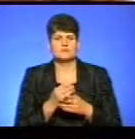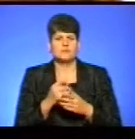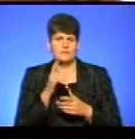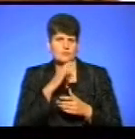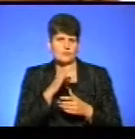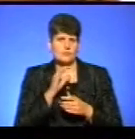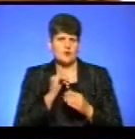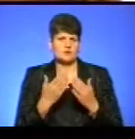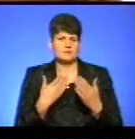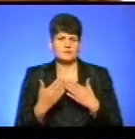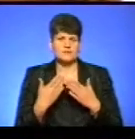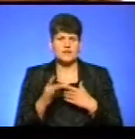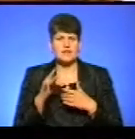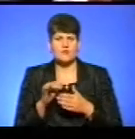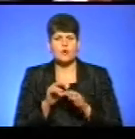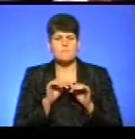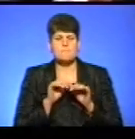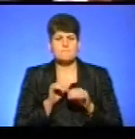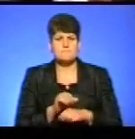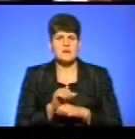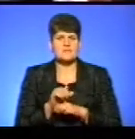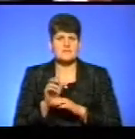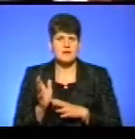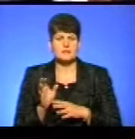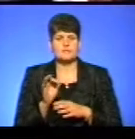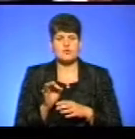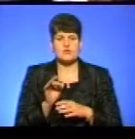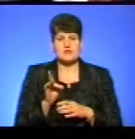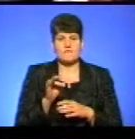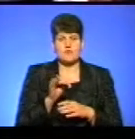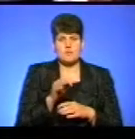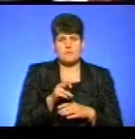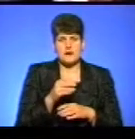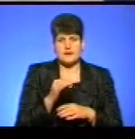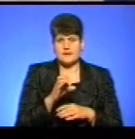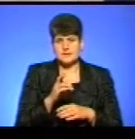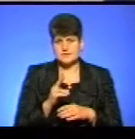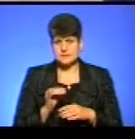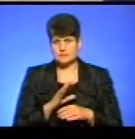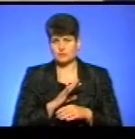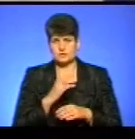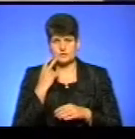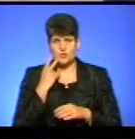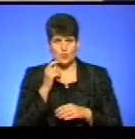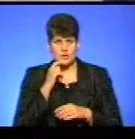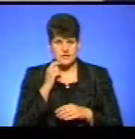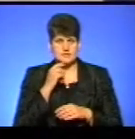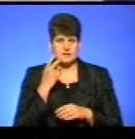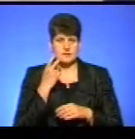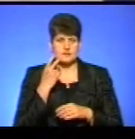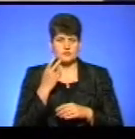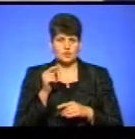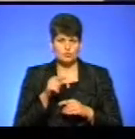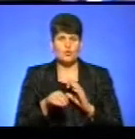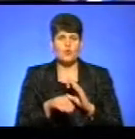йшлося так, і Євромайдан, і всі інші процеси проєвропейські. Тобто, зрозуміло, що українці налаштовані саме тому ми